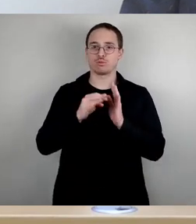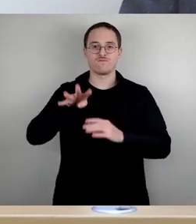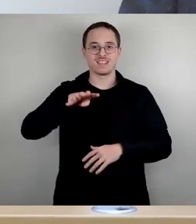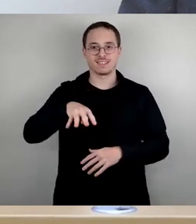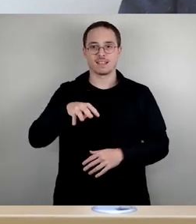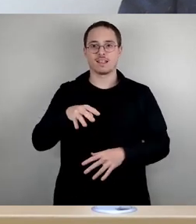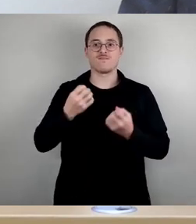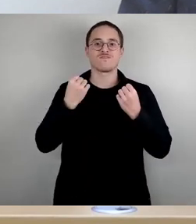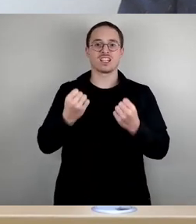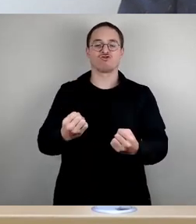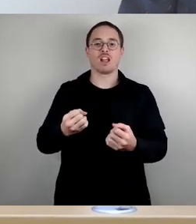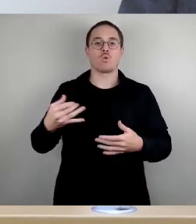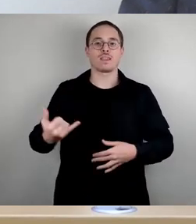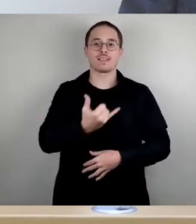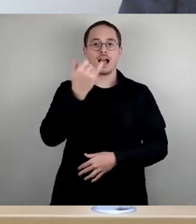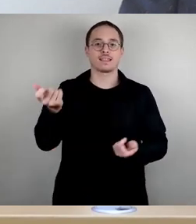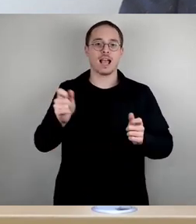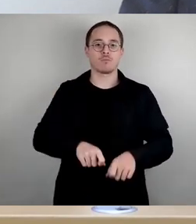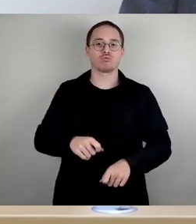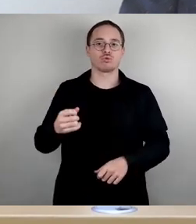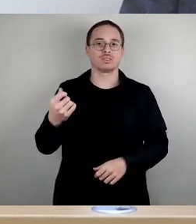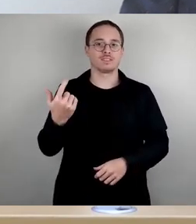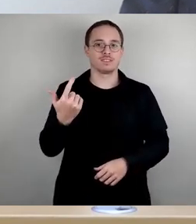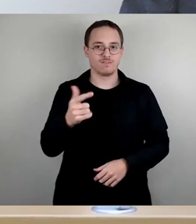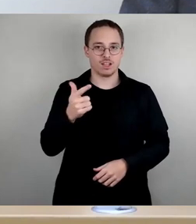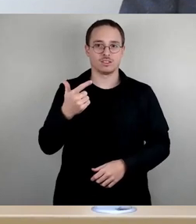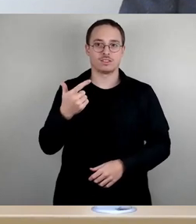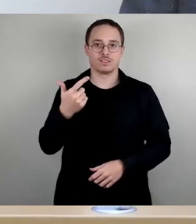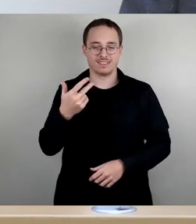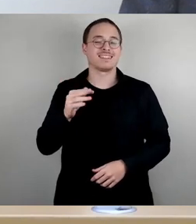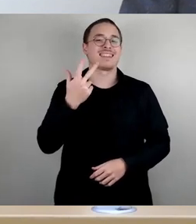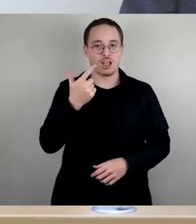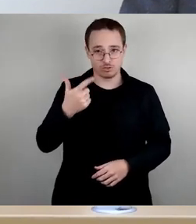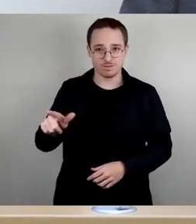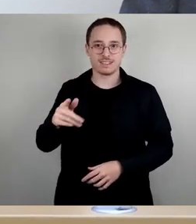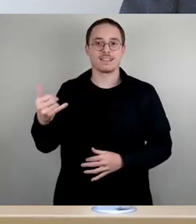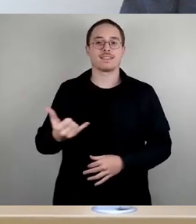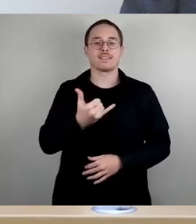22, Landeshauptstadt Dresden. Wer hier zustimmen kann, bitte um das Stimmzeichen.